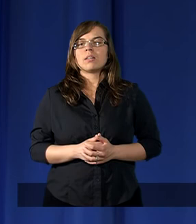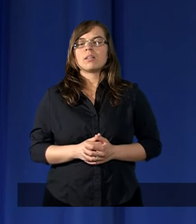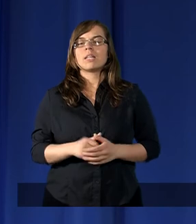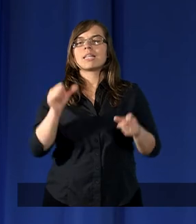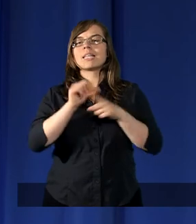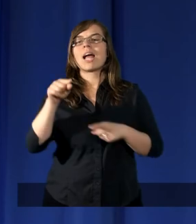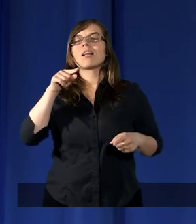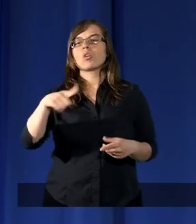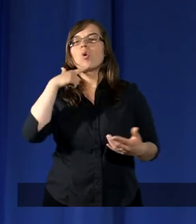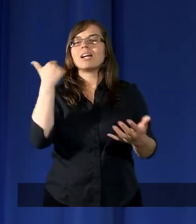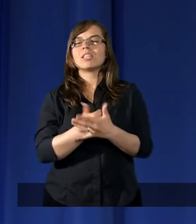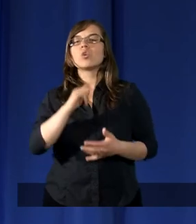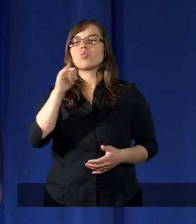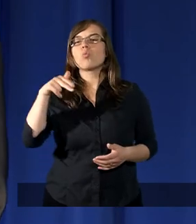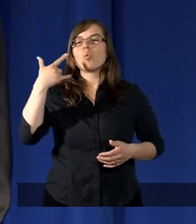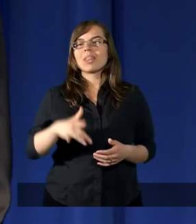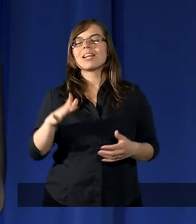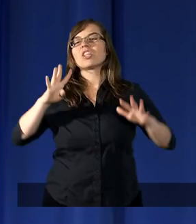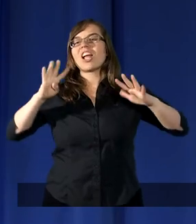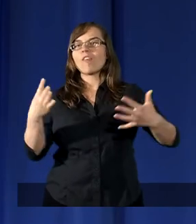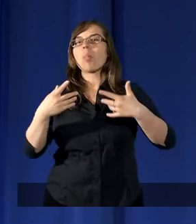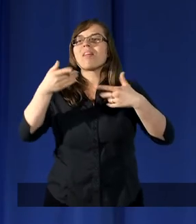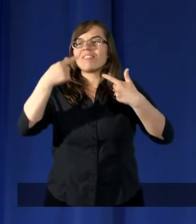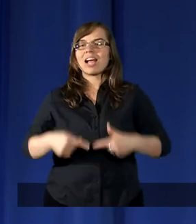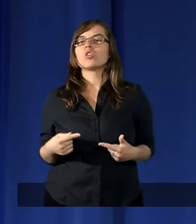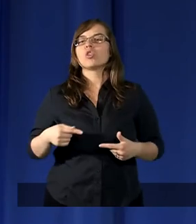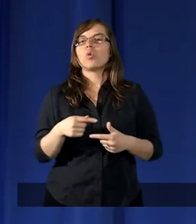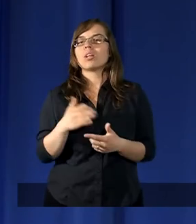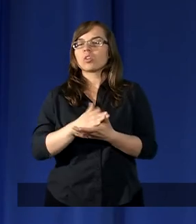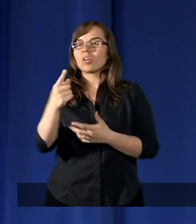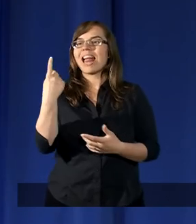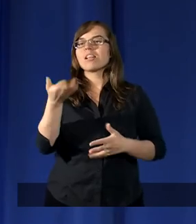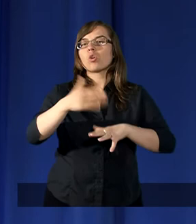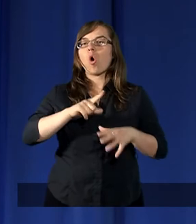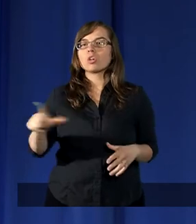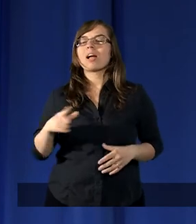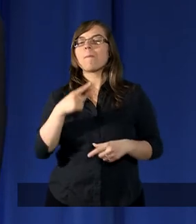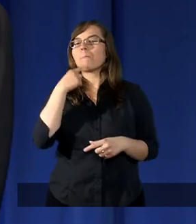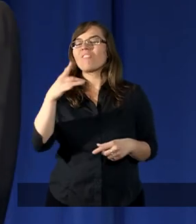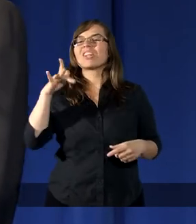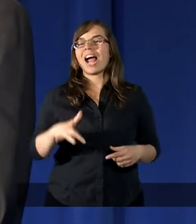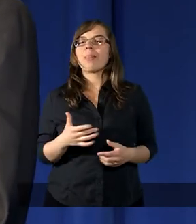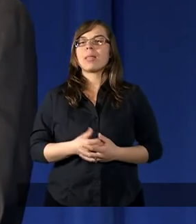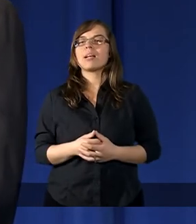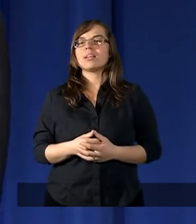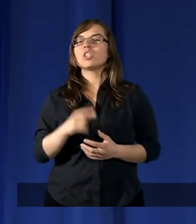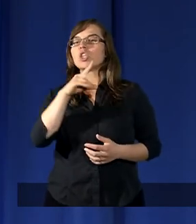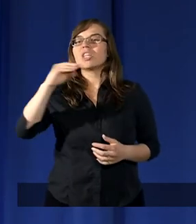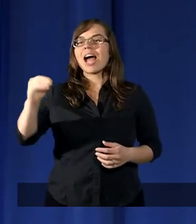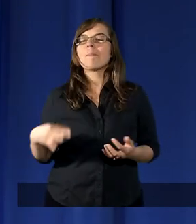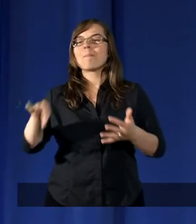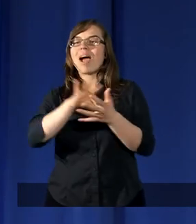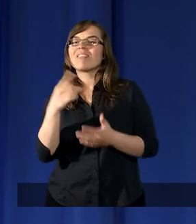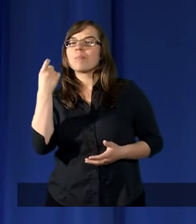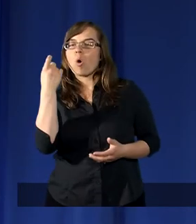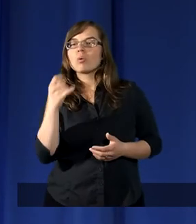jest to w liście Judy w dziewiątym wierszu, bo to tylko jeden rozdział powiedziany, że w